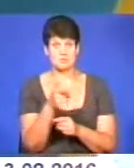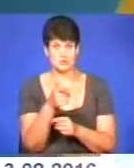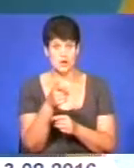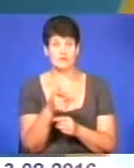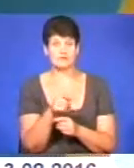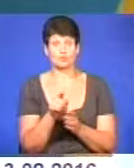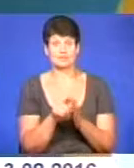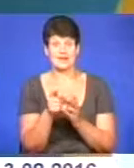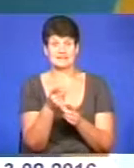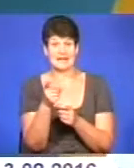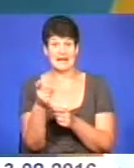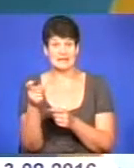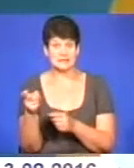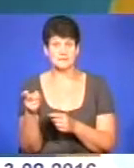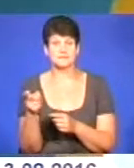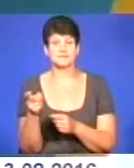почав стріляти.